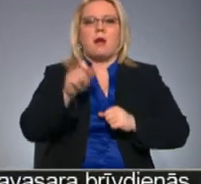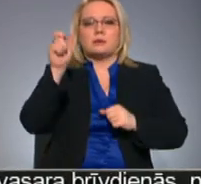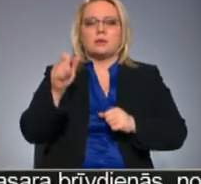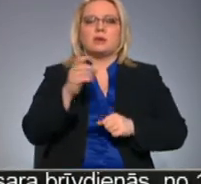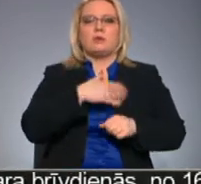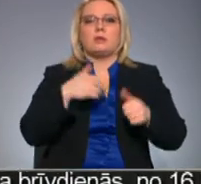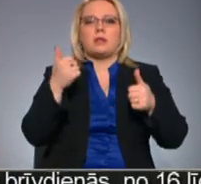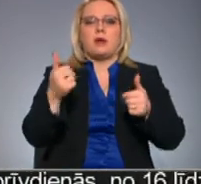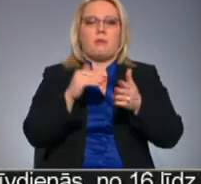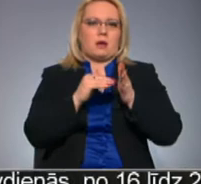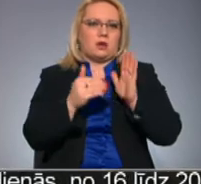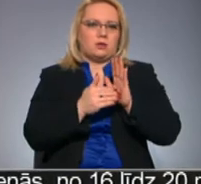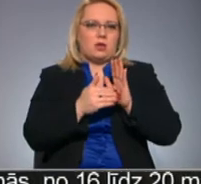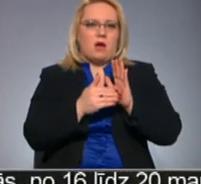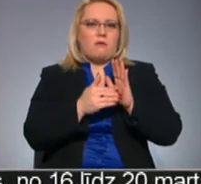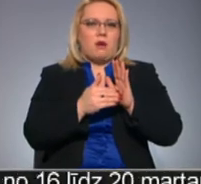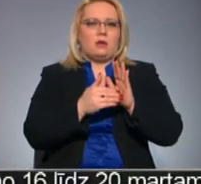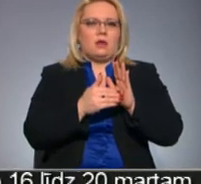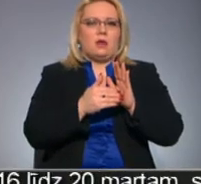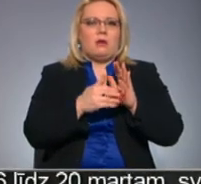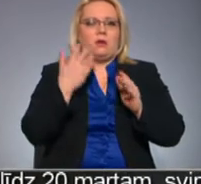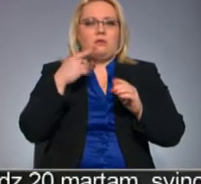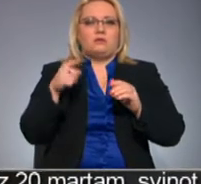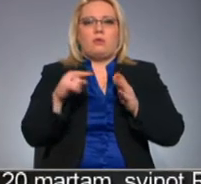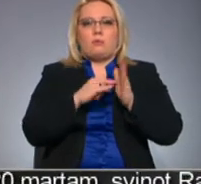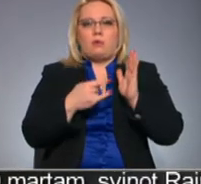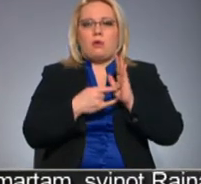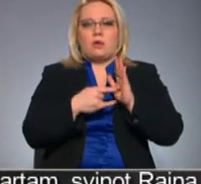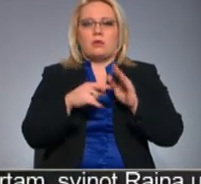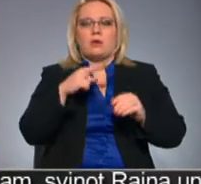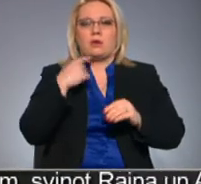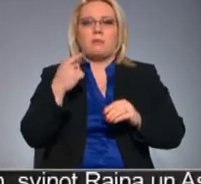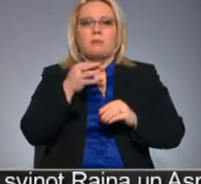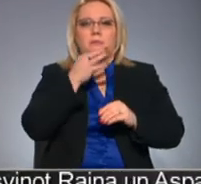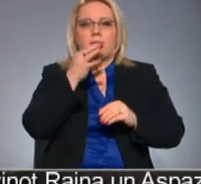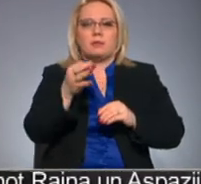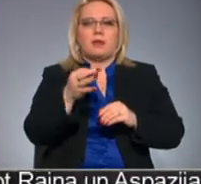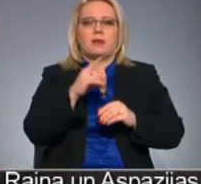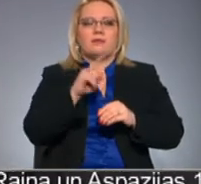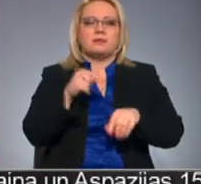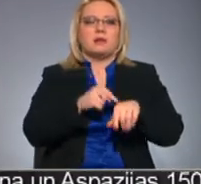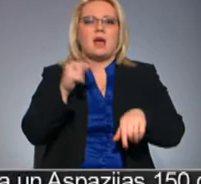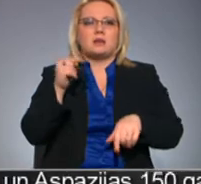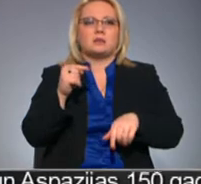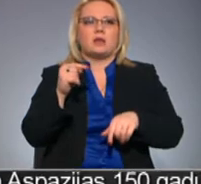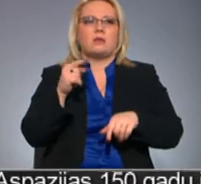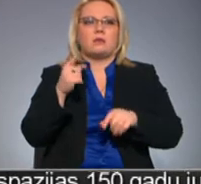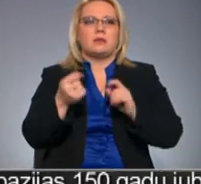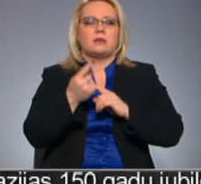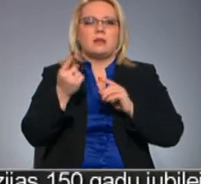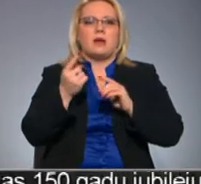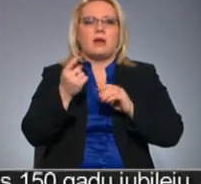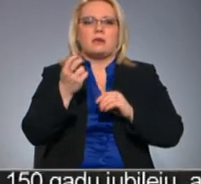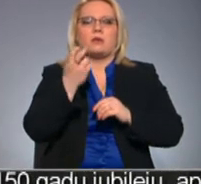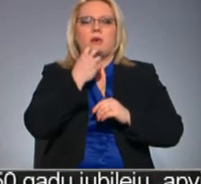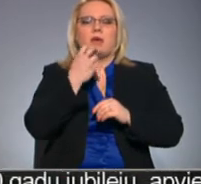ļoti labāk arstāvoklīgi, kad viņš veidoja šo projektu. Un arī viņš vēlas mums visiem pateikt, ka viss ir jāsara ar tādu jauku, maigu, ironijas,